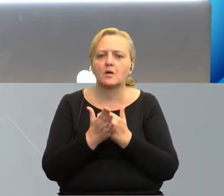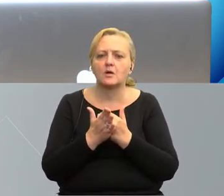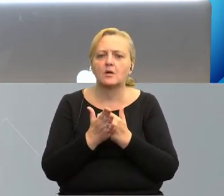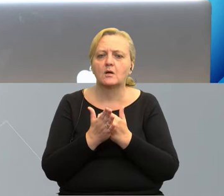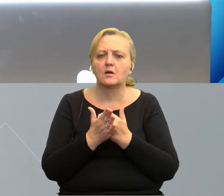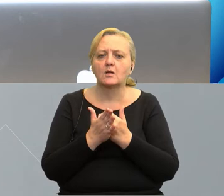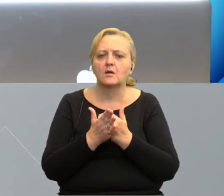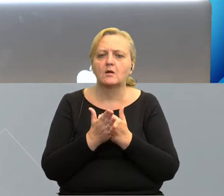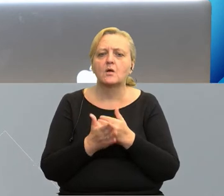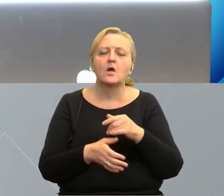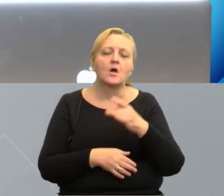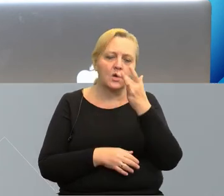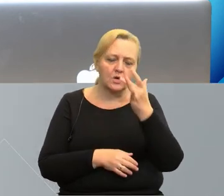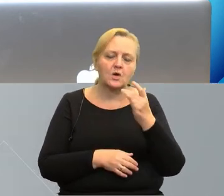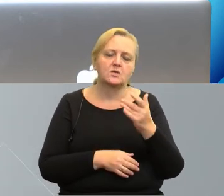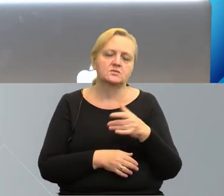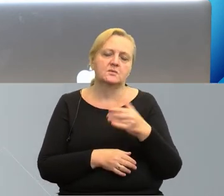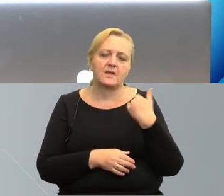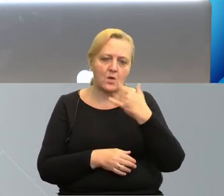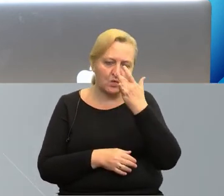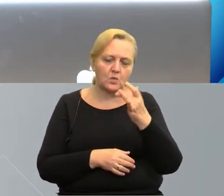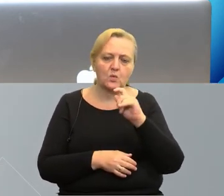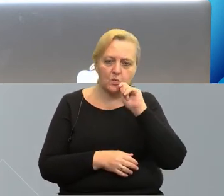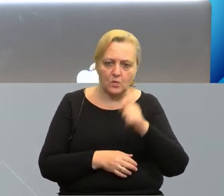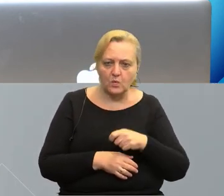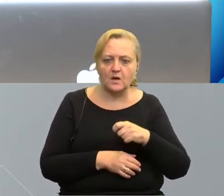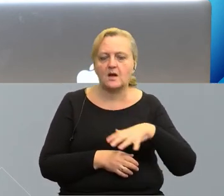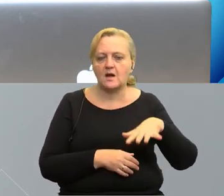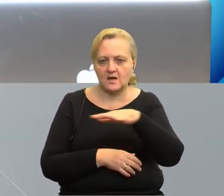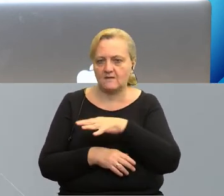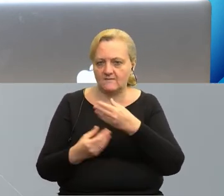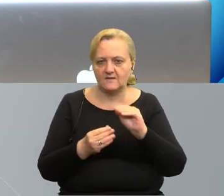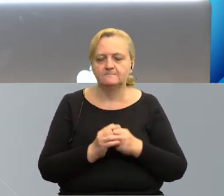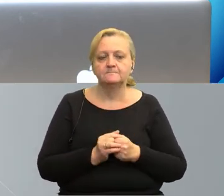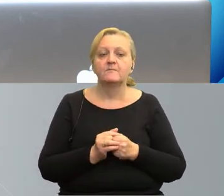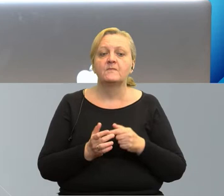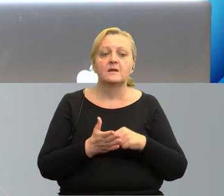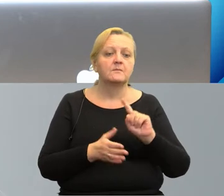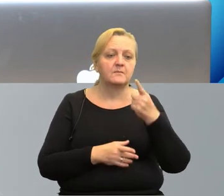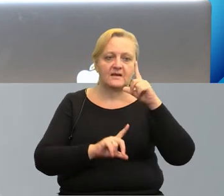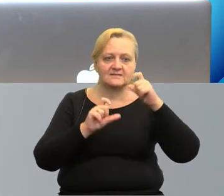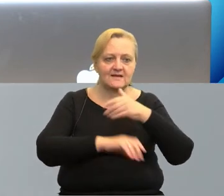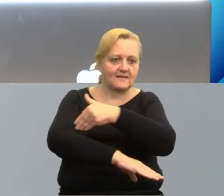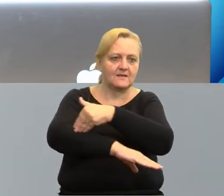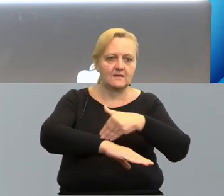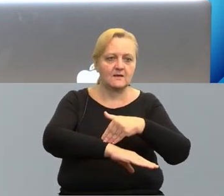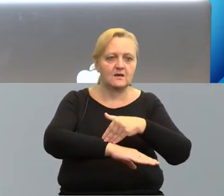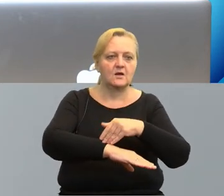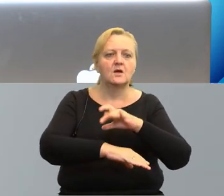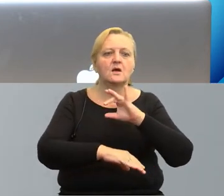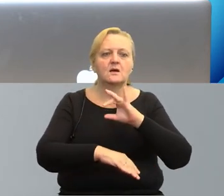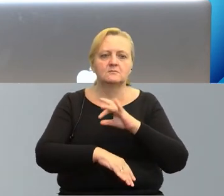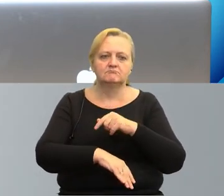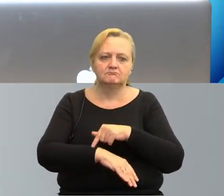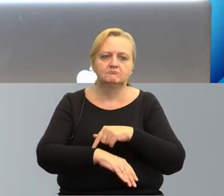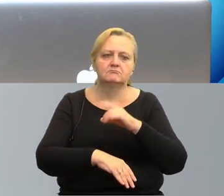zewnętrznych z Rosją, Ukrainą i Białorusią. Na pierwszym zdjęciu widzimy przejście graniczne w Połowcach.